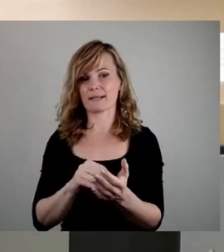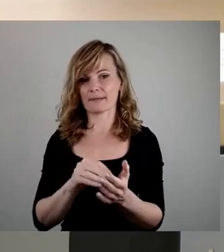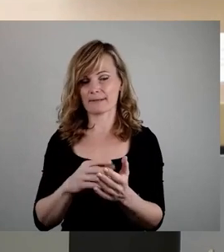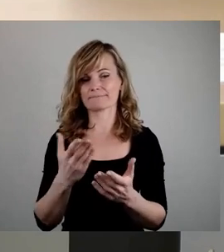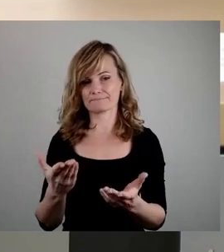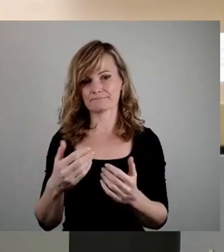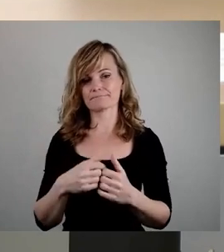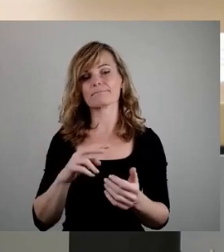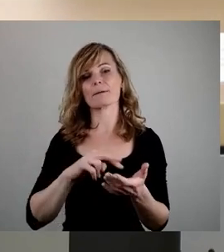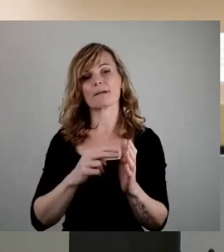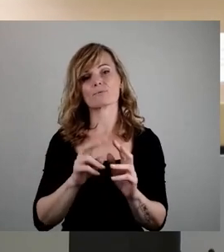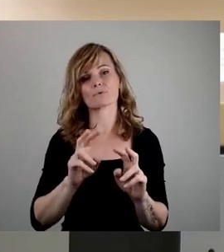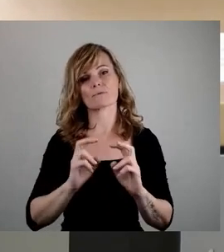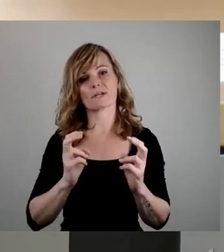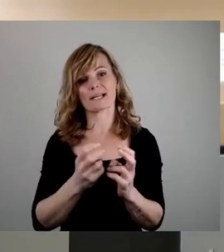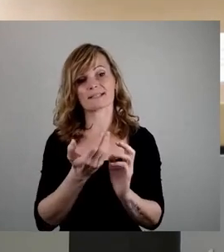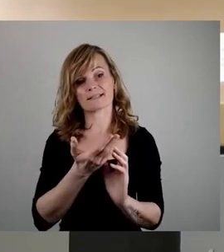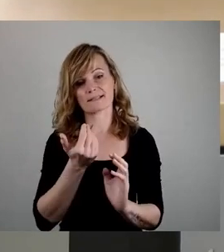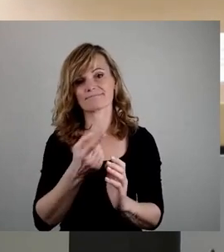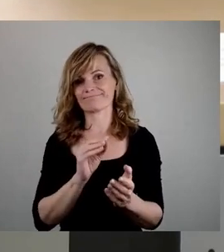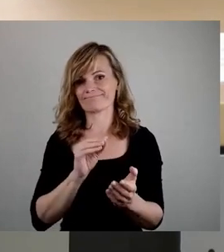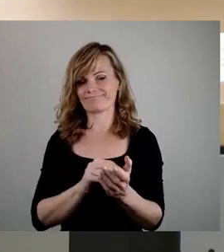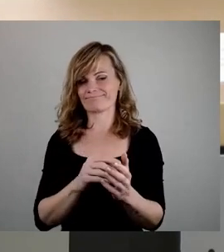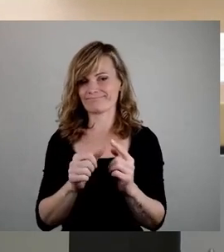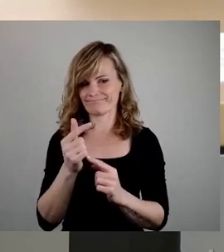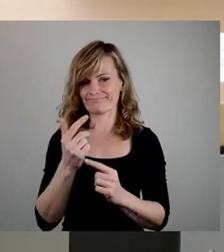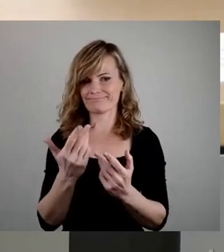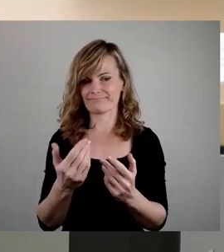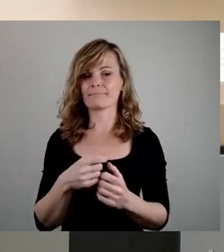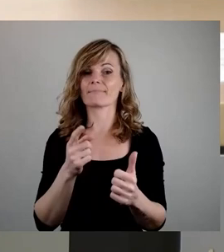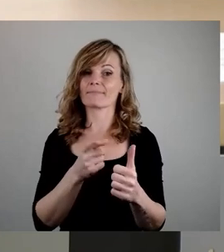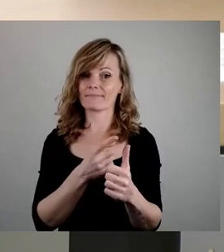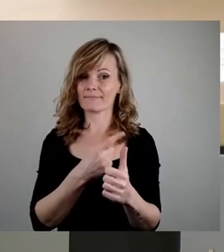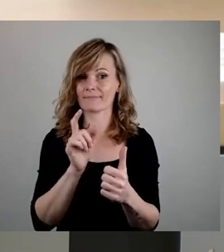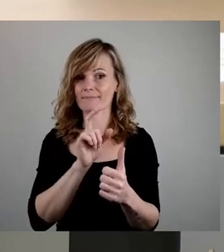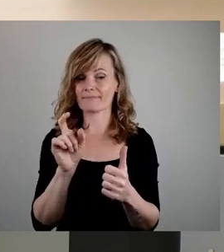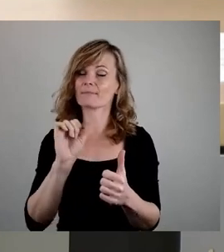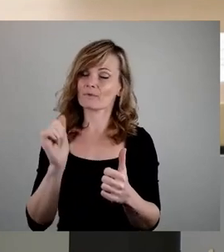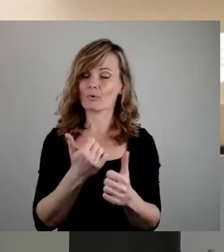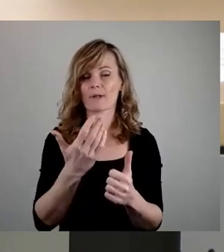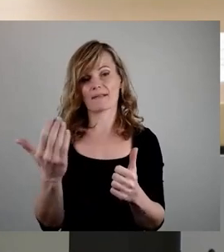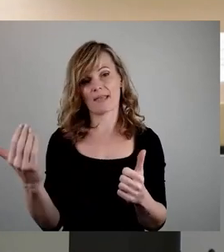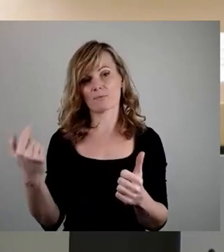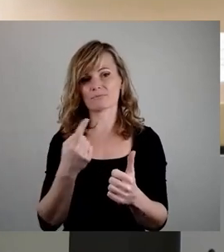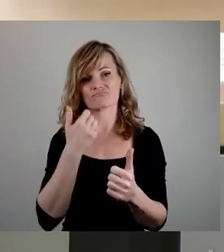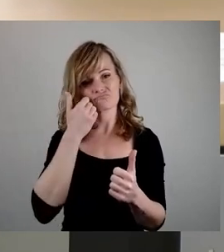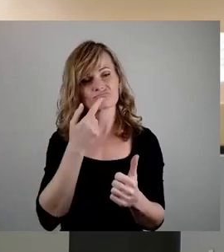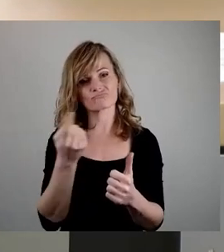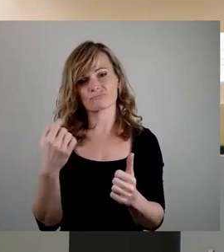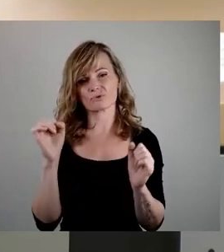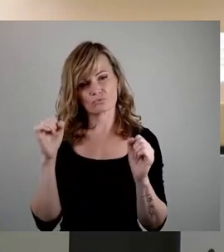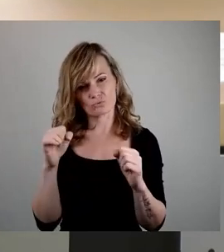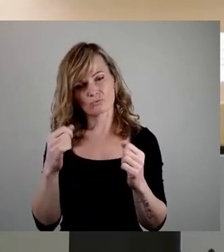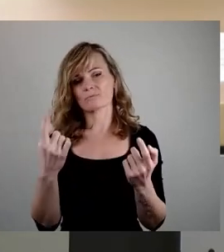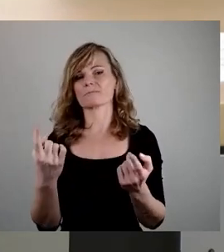Planungskonferenzen gekommen sind. Das eine ist, und ich kann da nur noch einmal werben, wirklich um eine breite Zustimmung hier, das ist keine